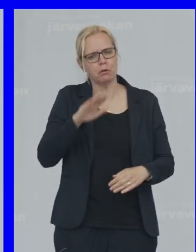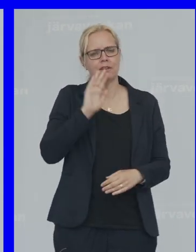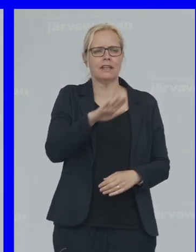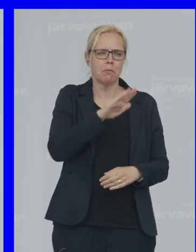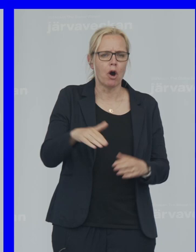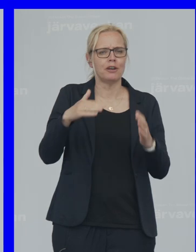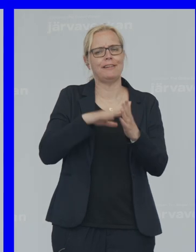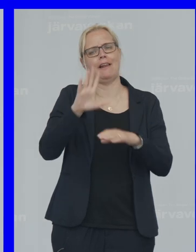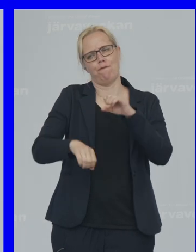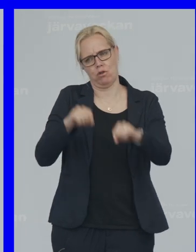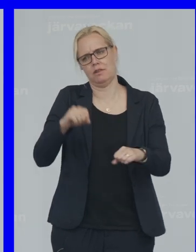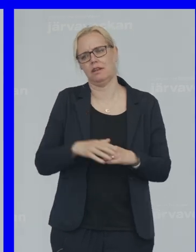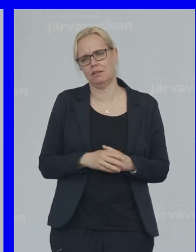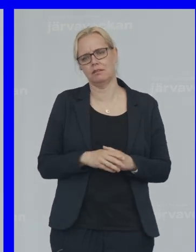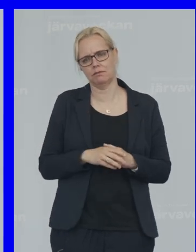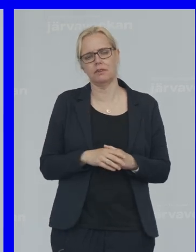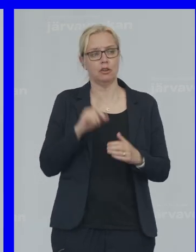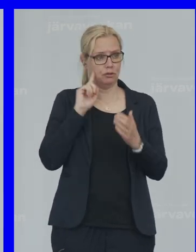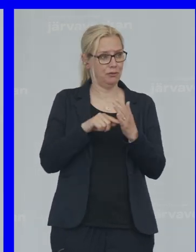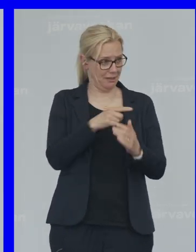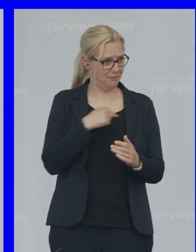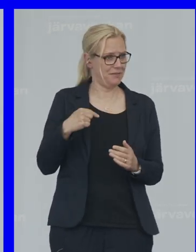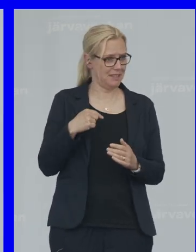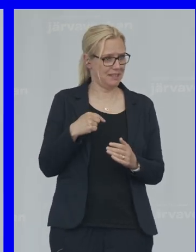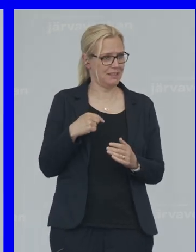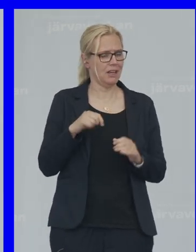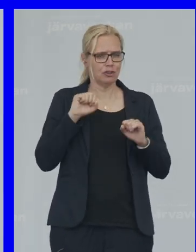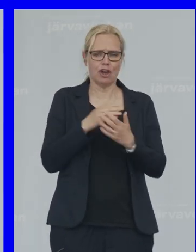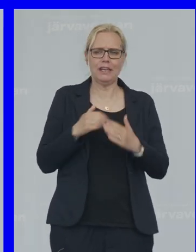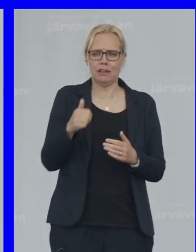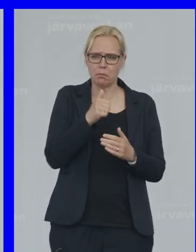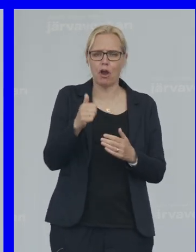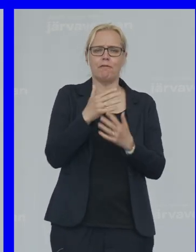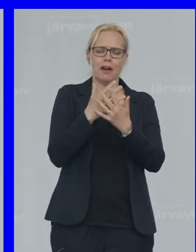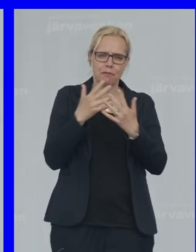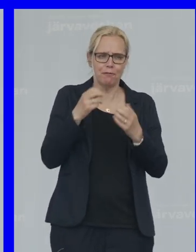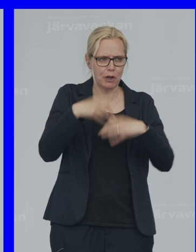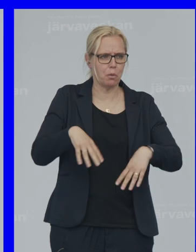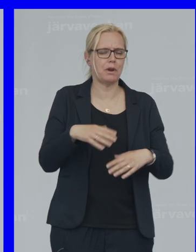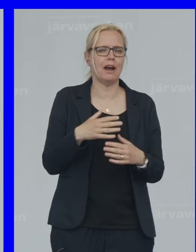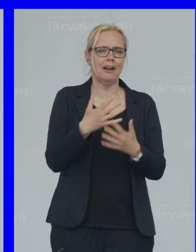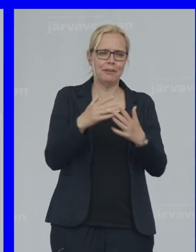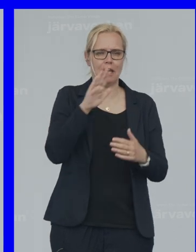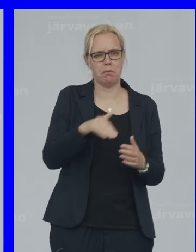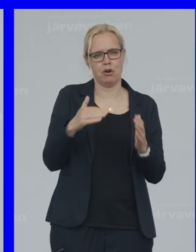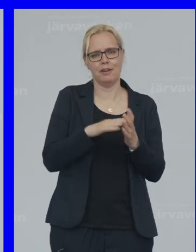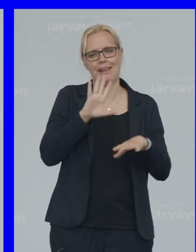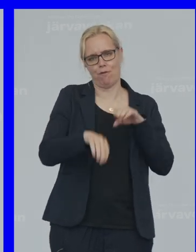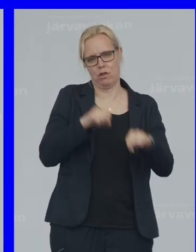våldet För att vi Inte ska behöva förlora Våra barn Till våldet